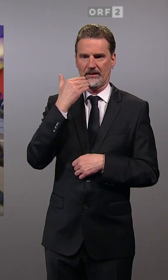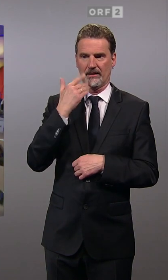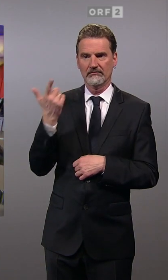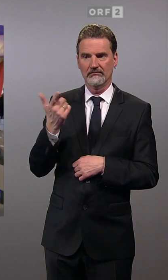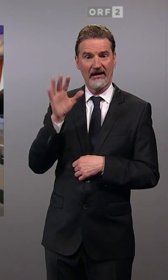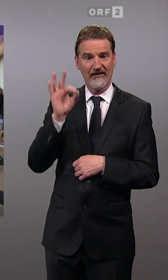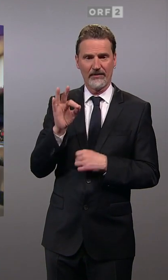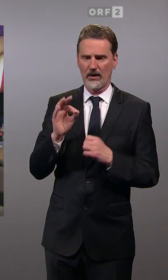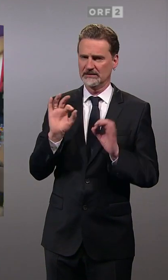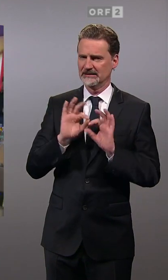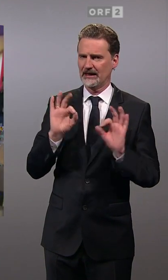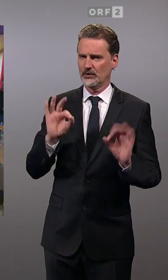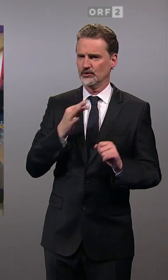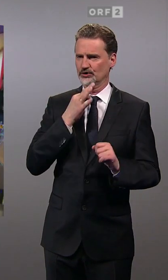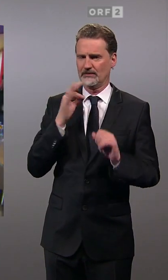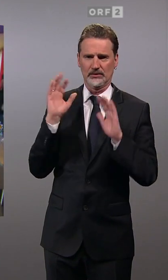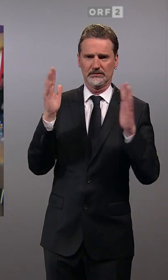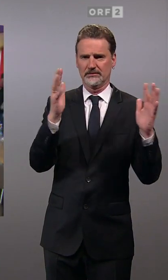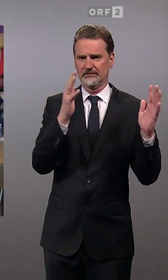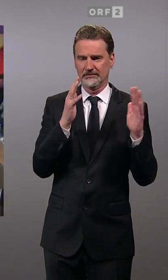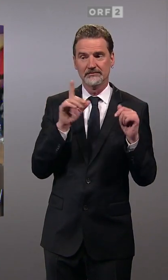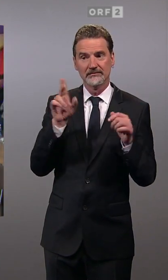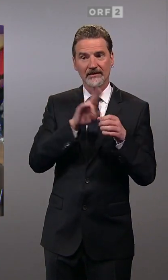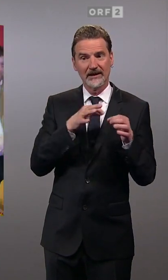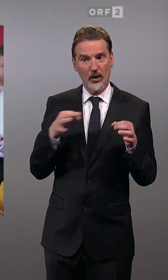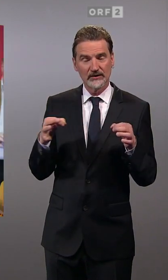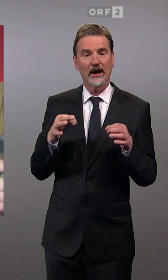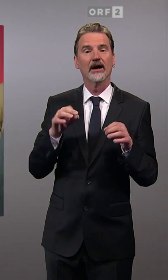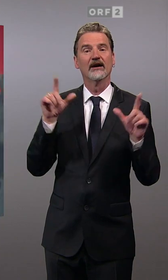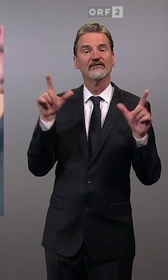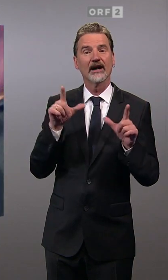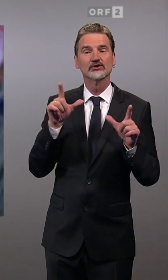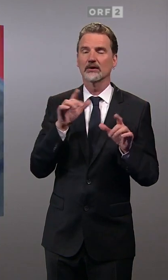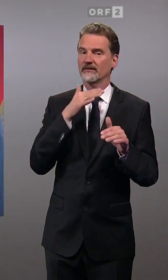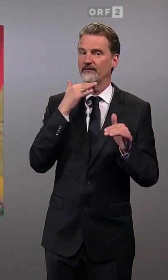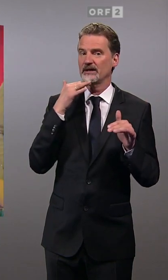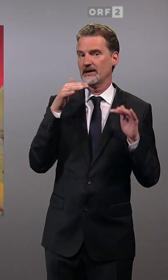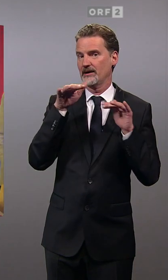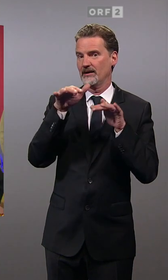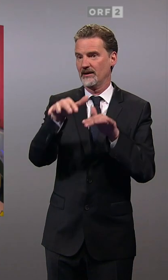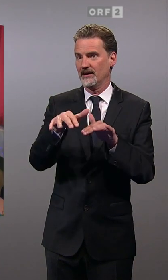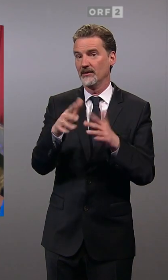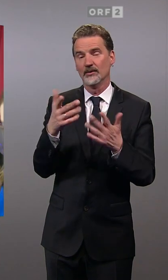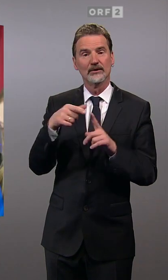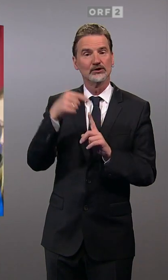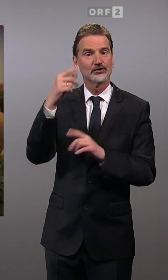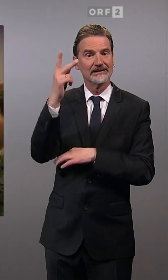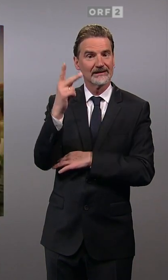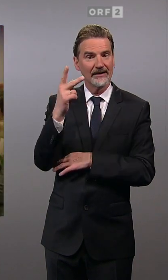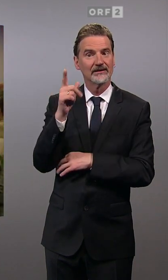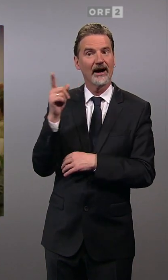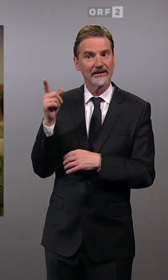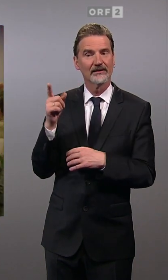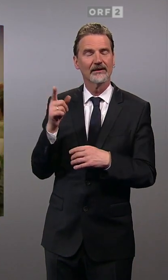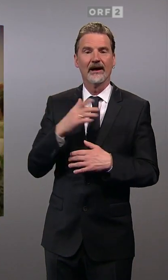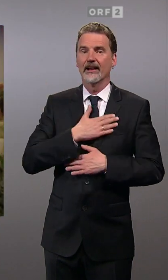Hochstimmung, die Wahlkampfveranstaltungen in Niederösterreich sind gut besucht. Es dauert nicht lang und Spitzenkandidat Landbauer kommt auf